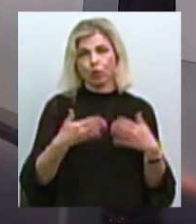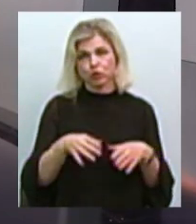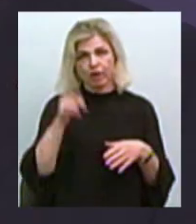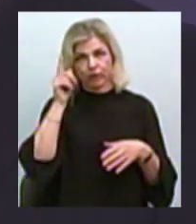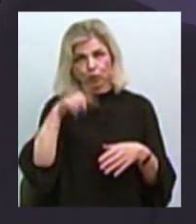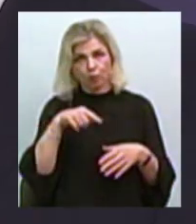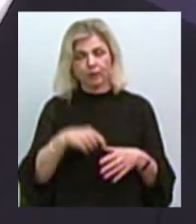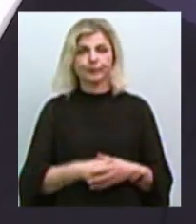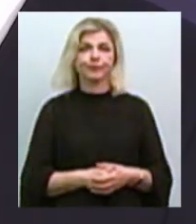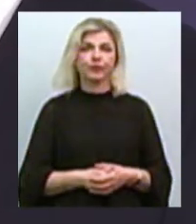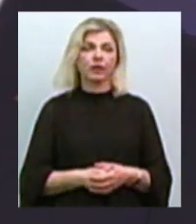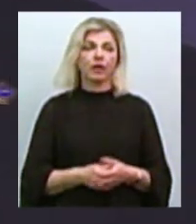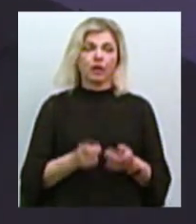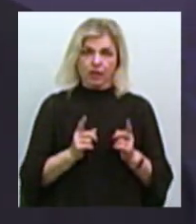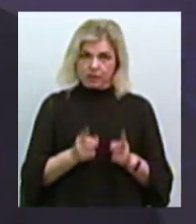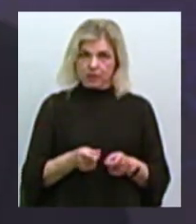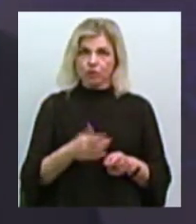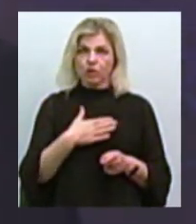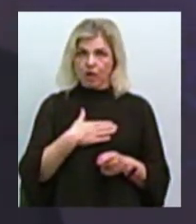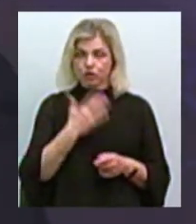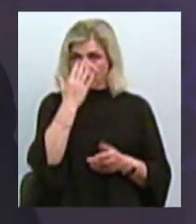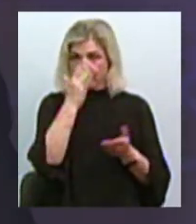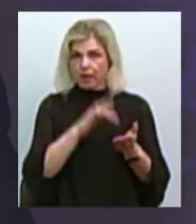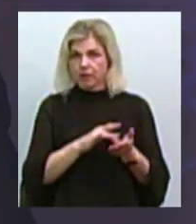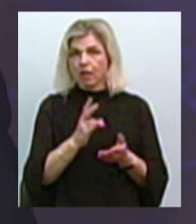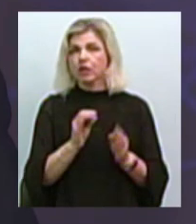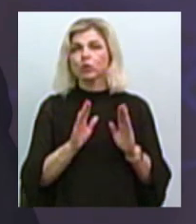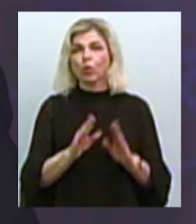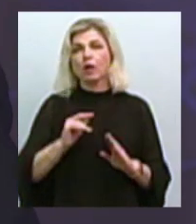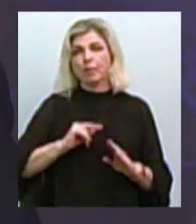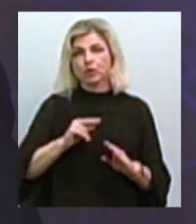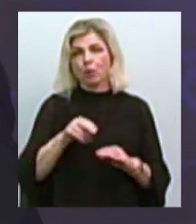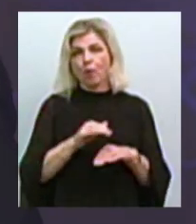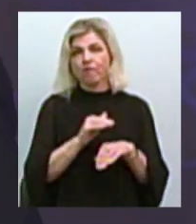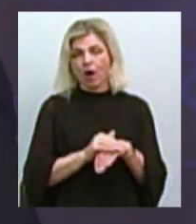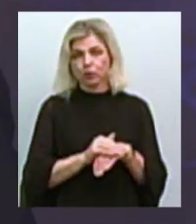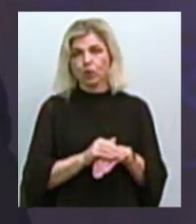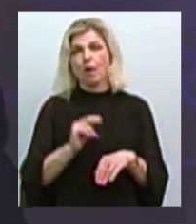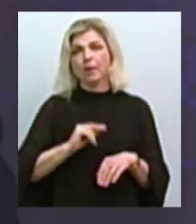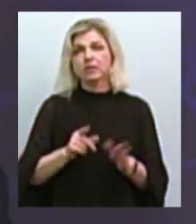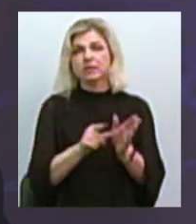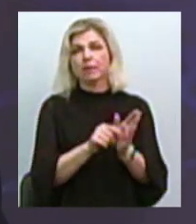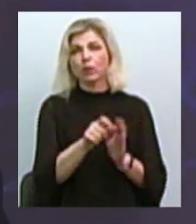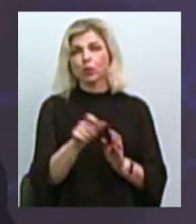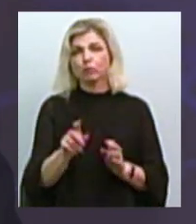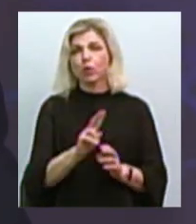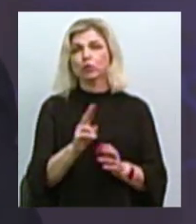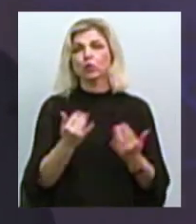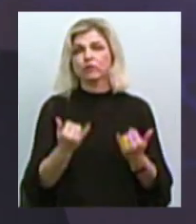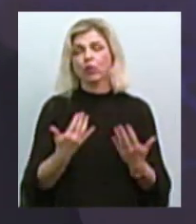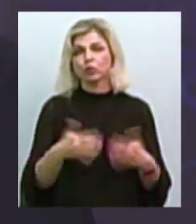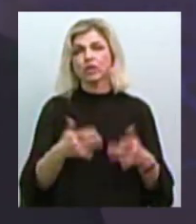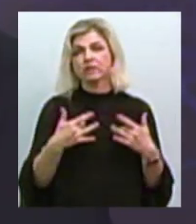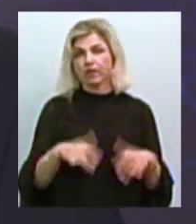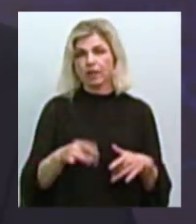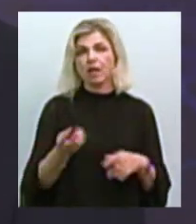Дійсно, на сьогодні наша мета не тільки працювати уже по факту, тобто працювати з тими людьми, які на сьогодні вже звільнені, і